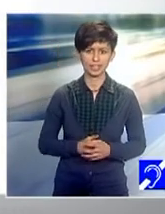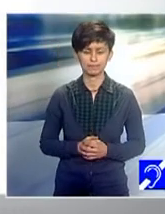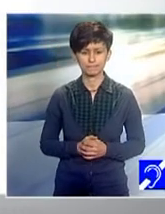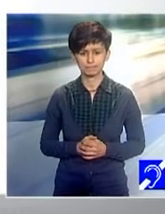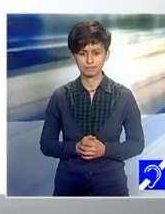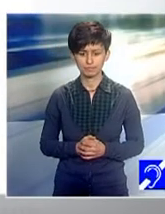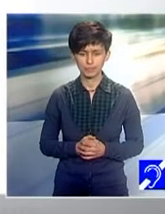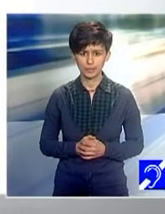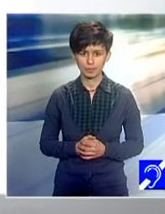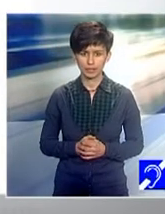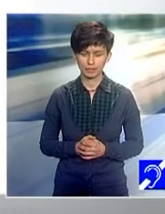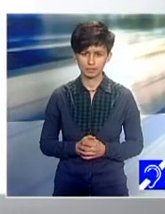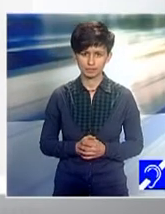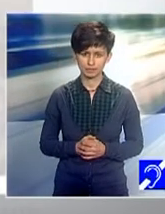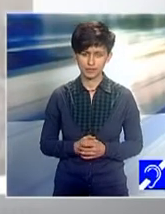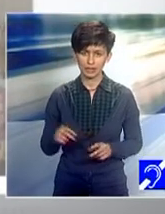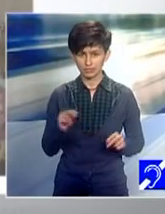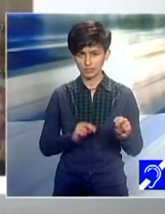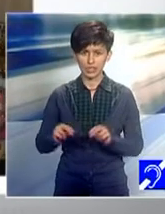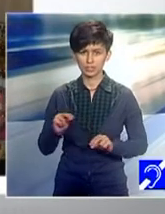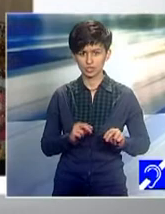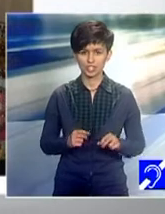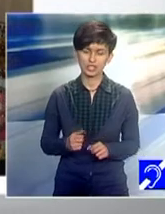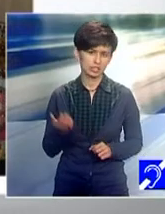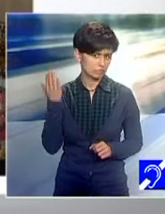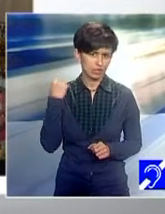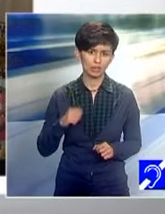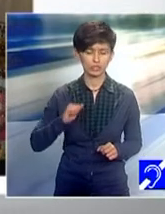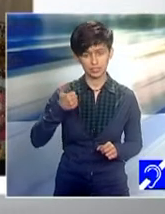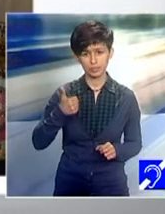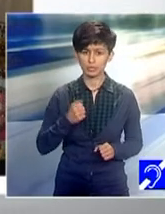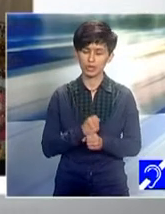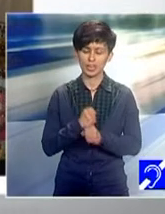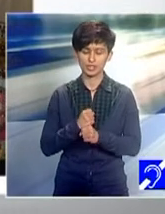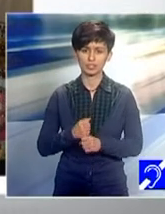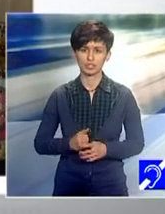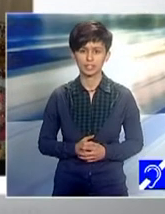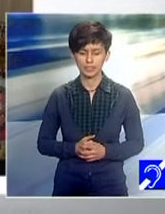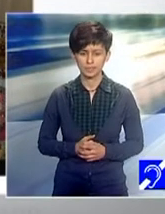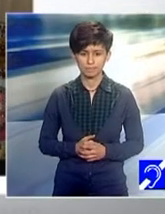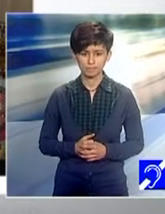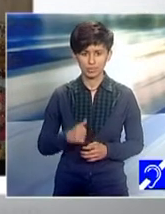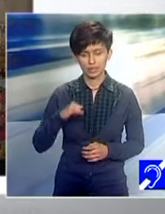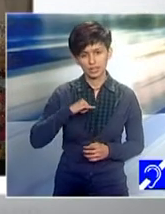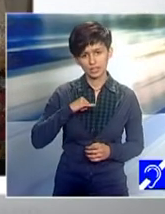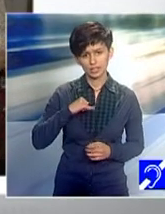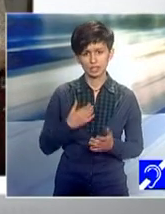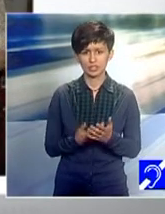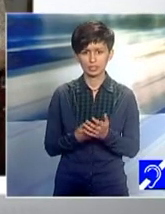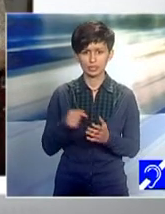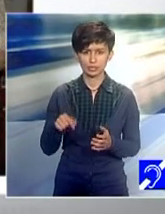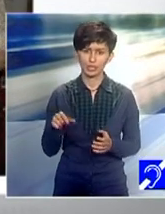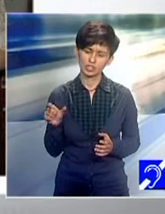în cadrul acestei asociații desfășurat. De unde interesul pentru acest